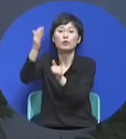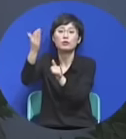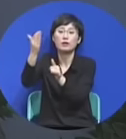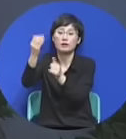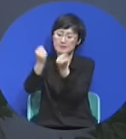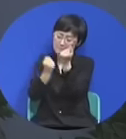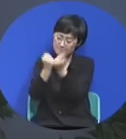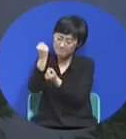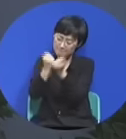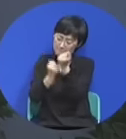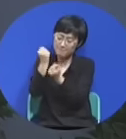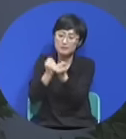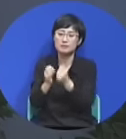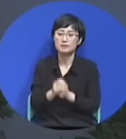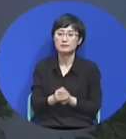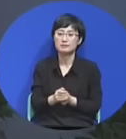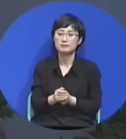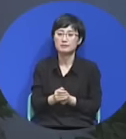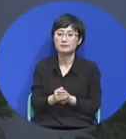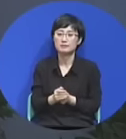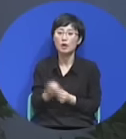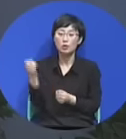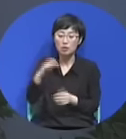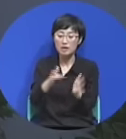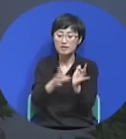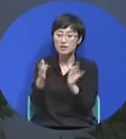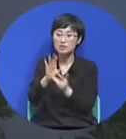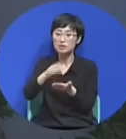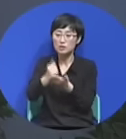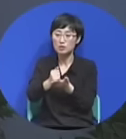특히 마귀를 멸하신 것이다